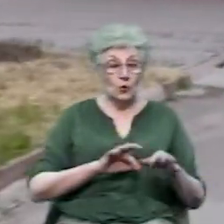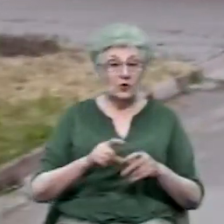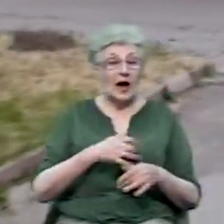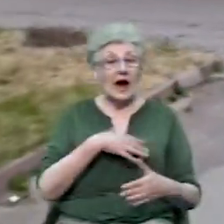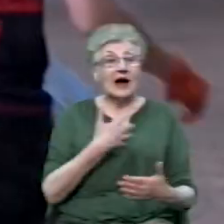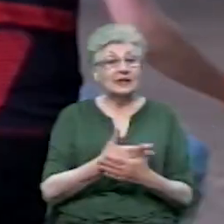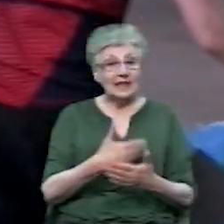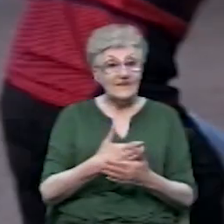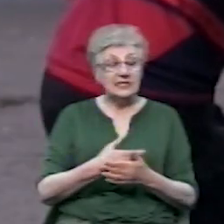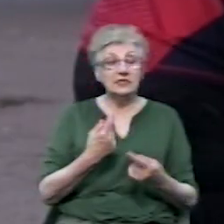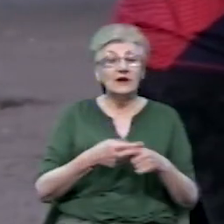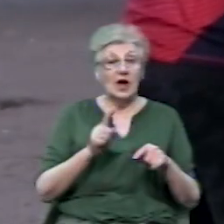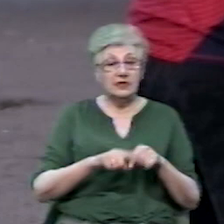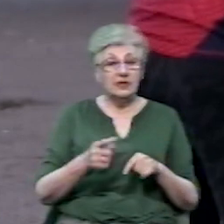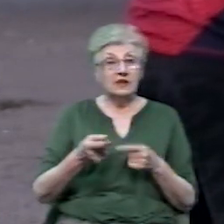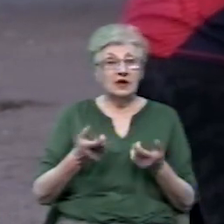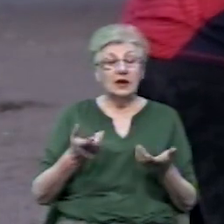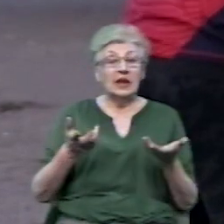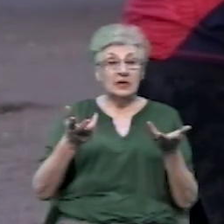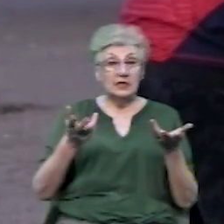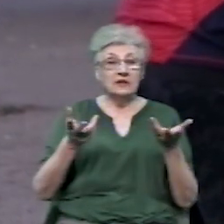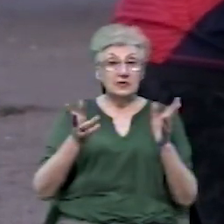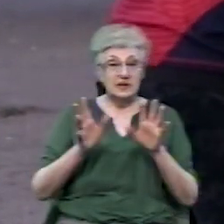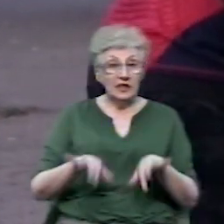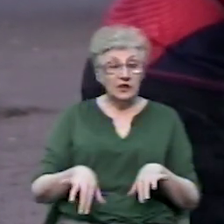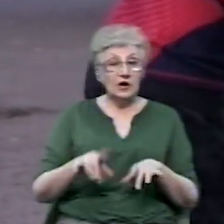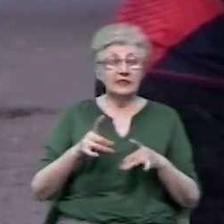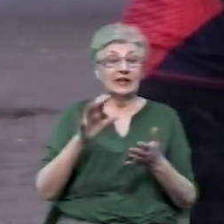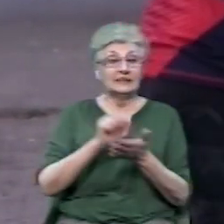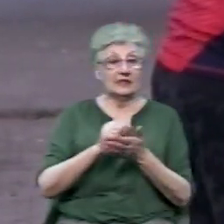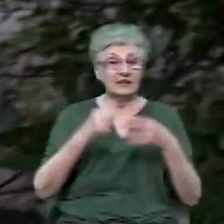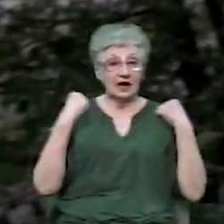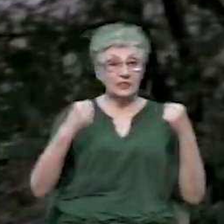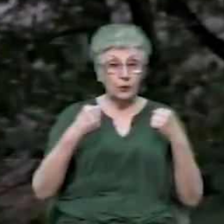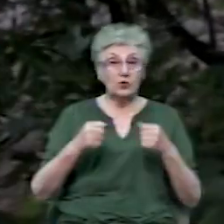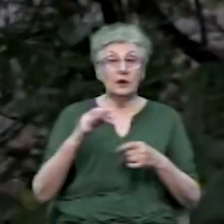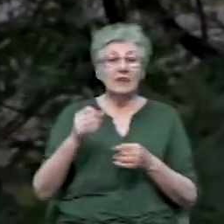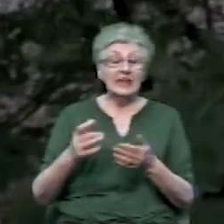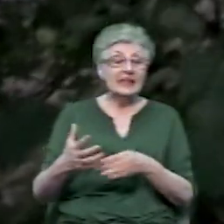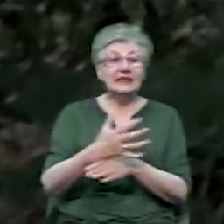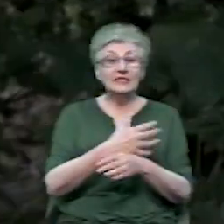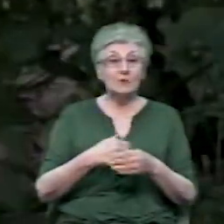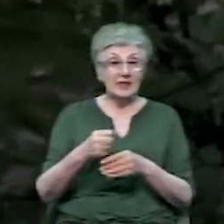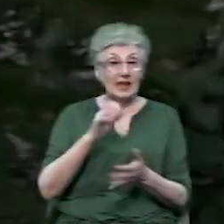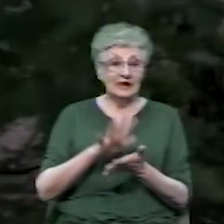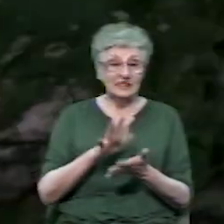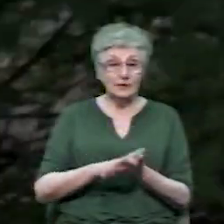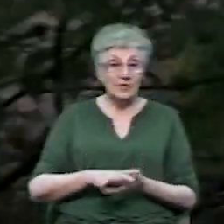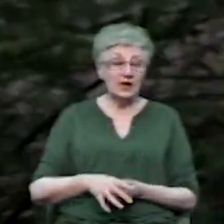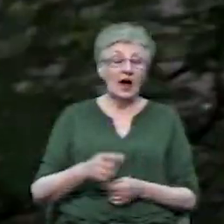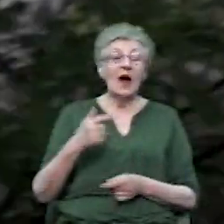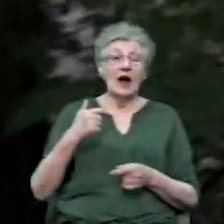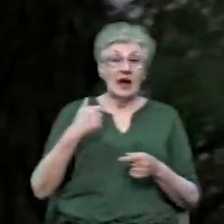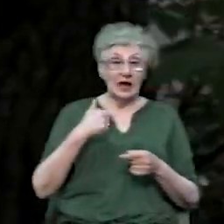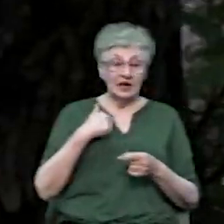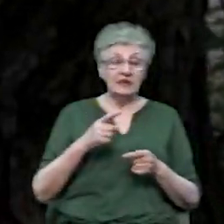який сумічає собі два елементи. Це заняття спортом, біг, і збирання сміття. Я не сумічаю і біг,